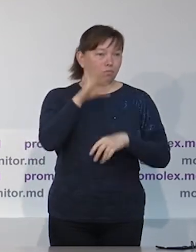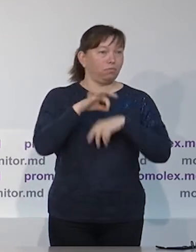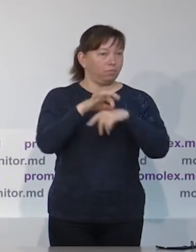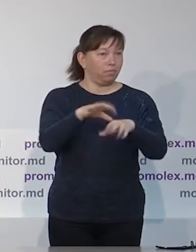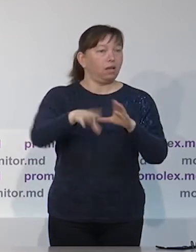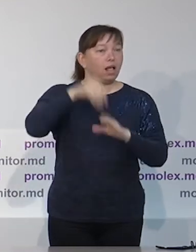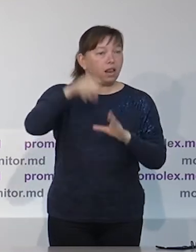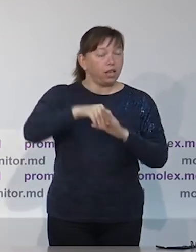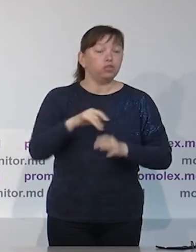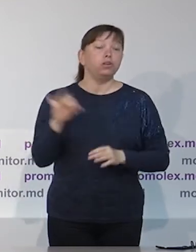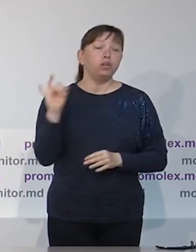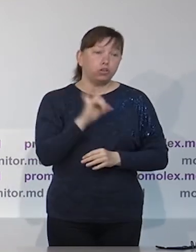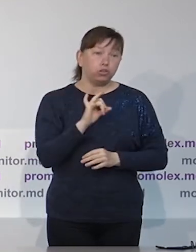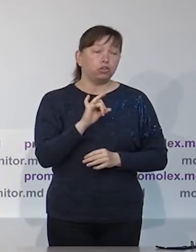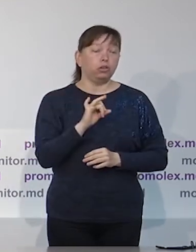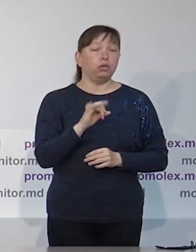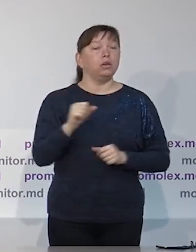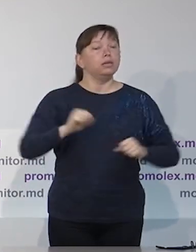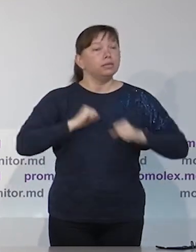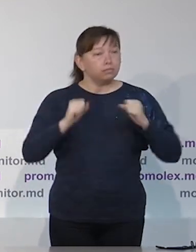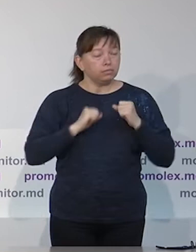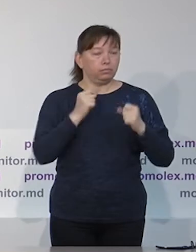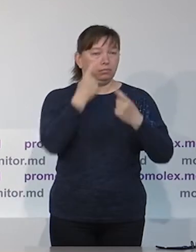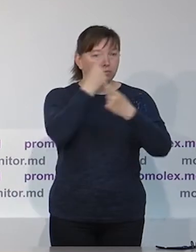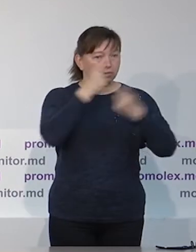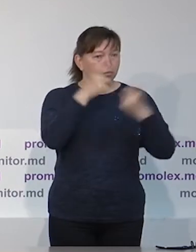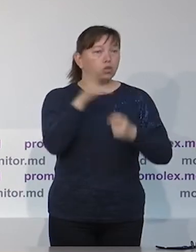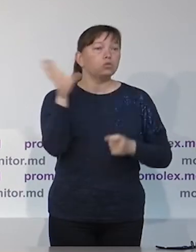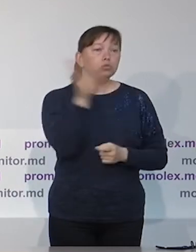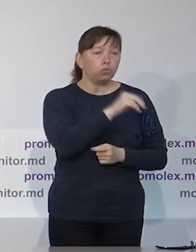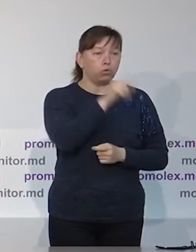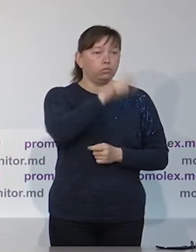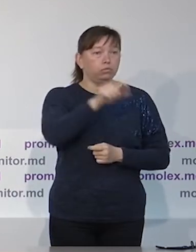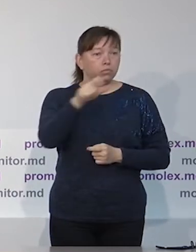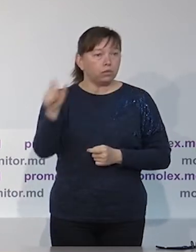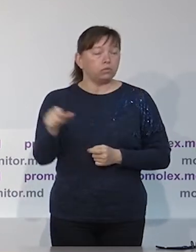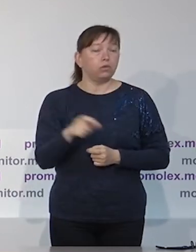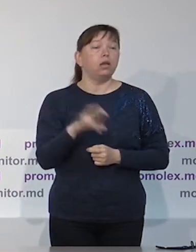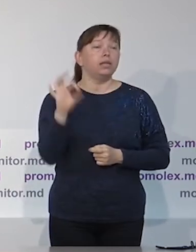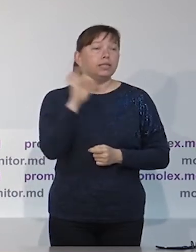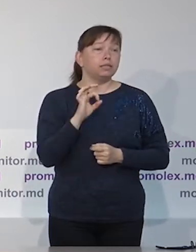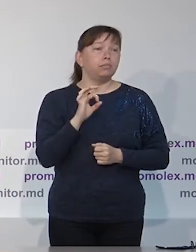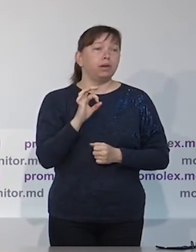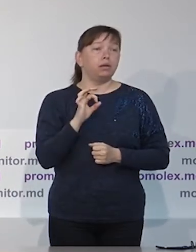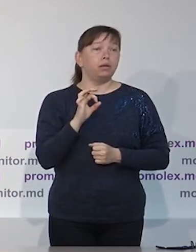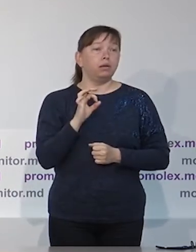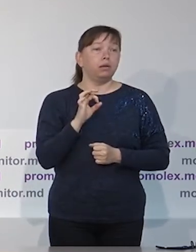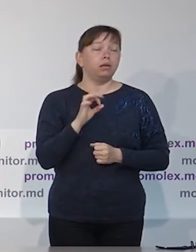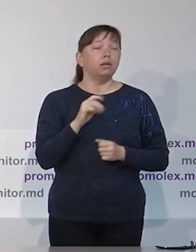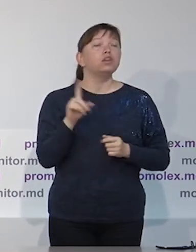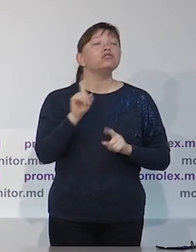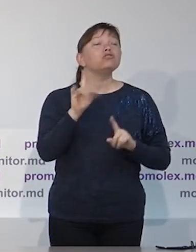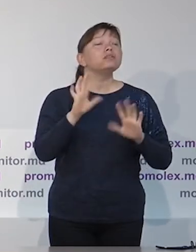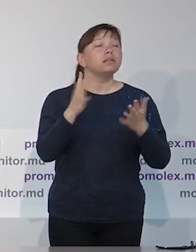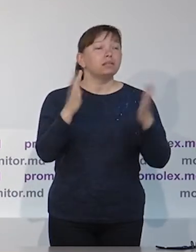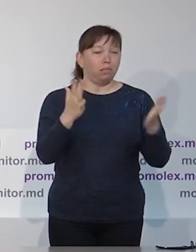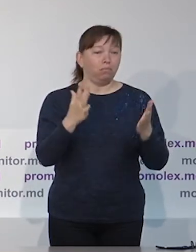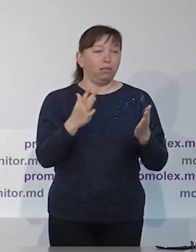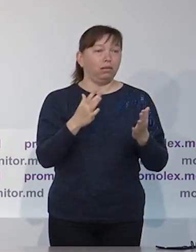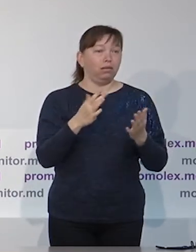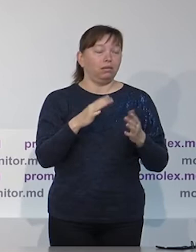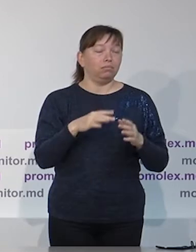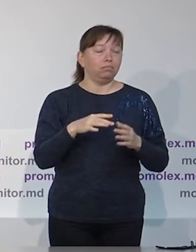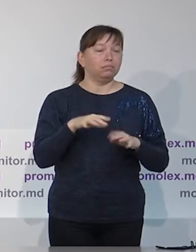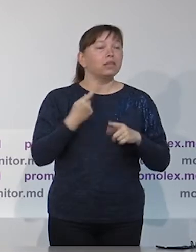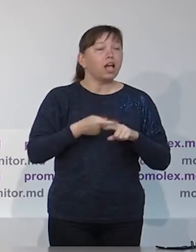и в то же время, чтобы мы держали всех в курсе о том, что происходит в избирательной кампании.